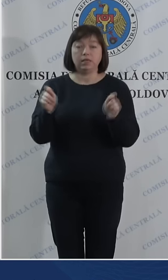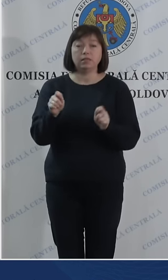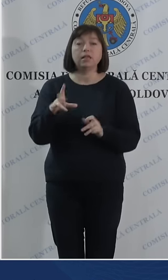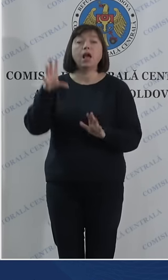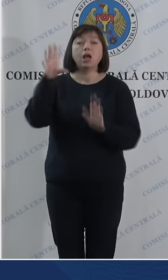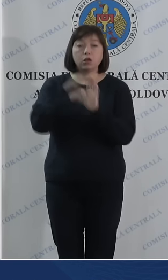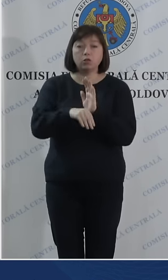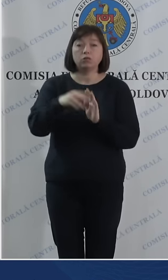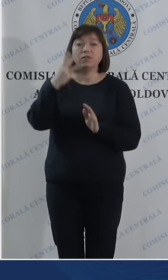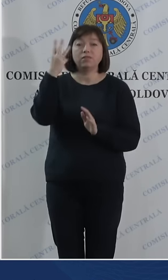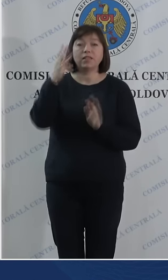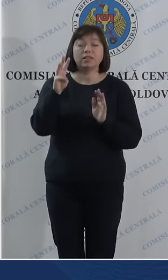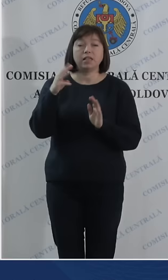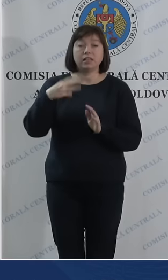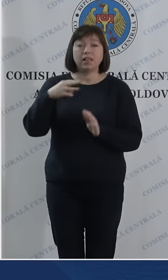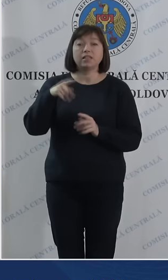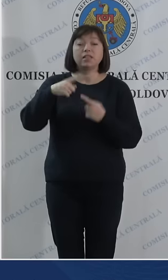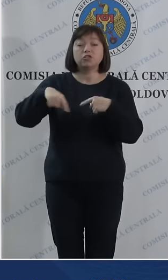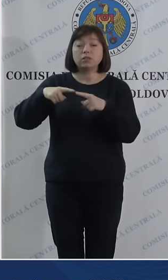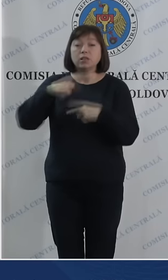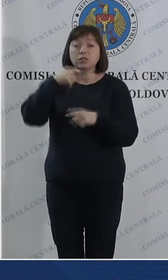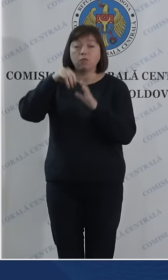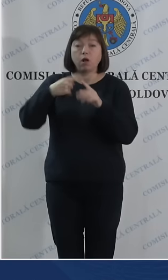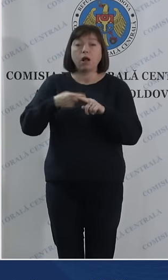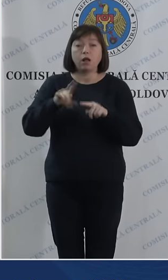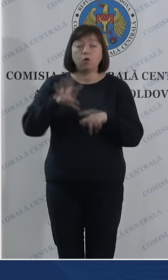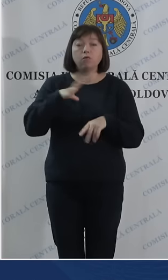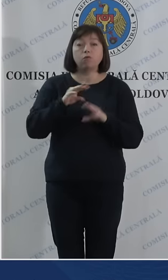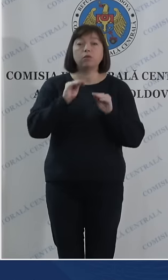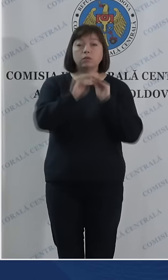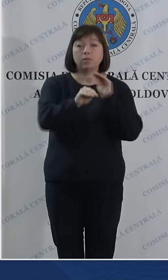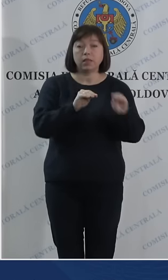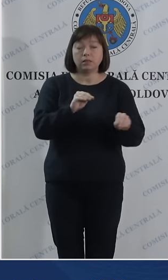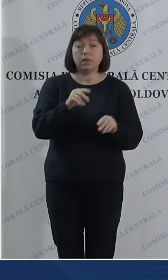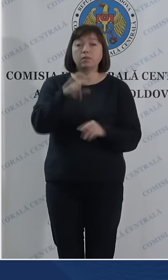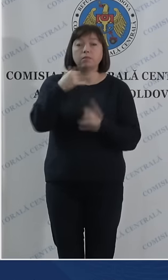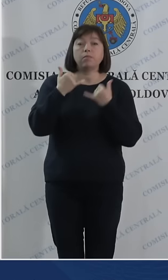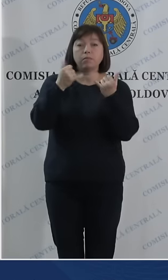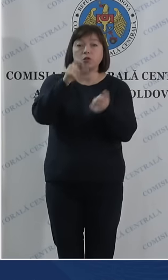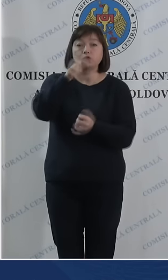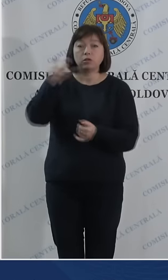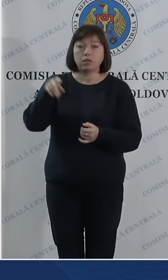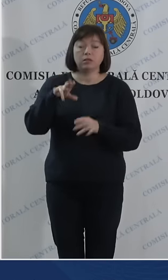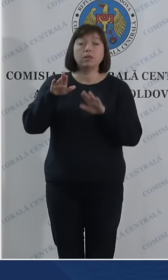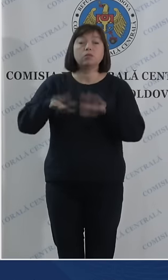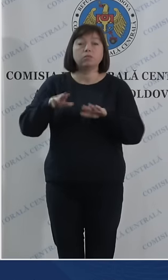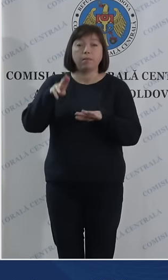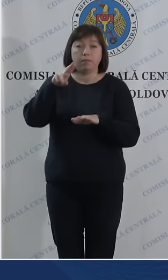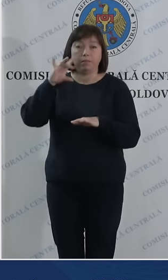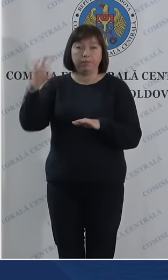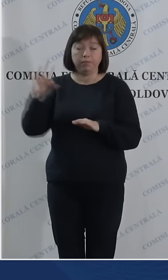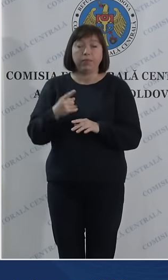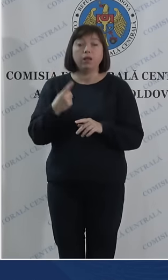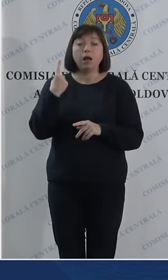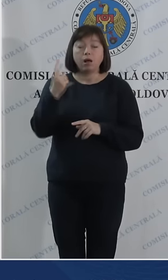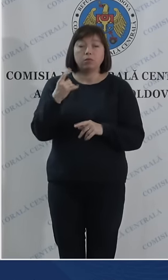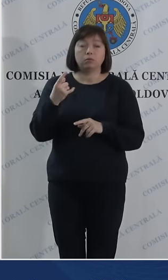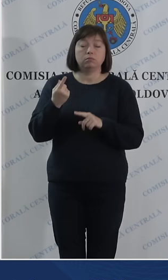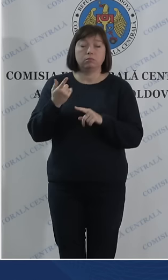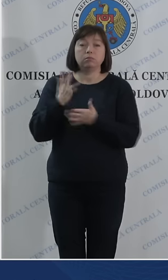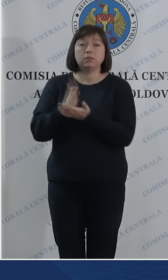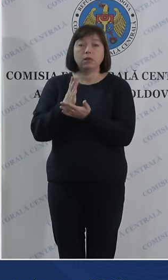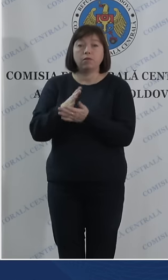inclusiv 30 de secții de votare care au fost organizate pentru cetățenii din stânga Nistrului, una fiind